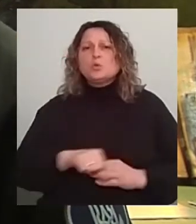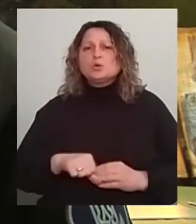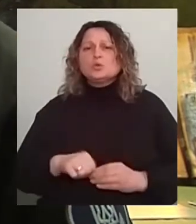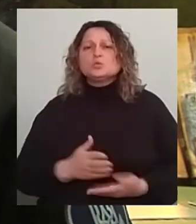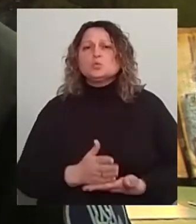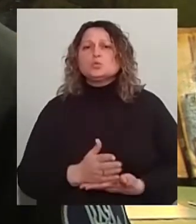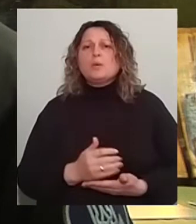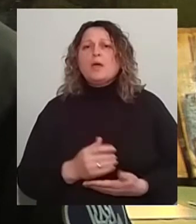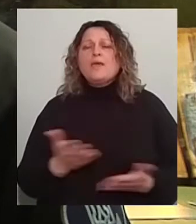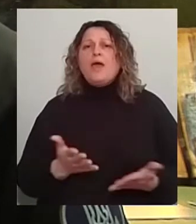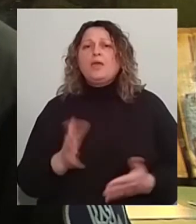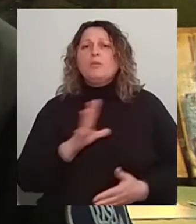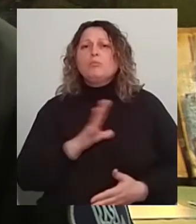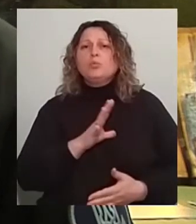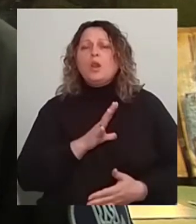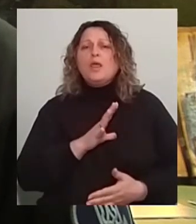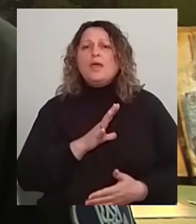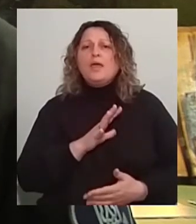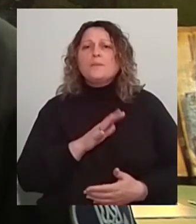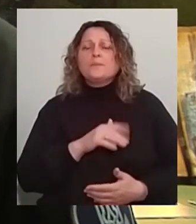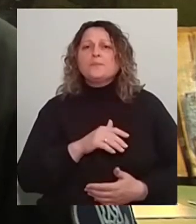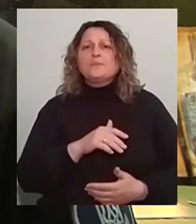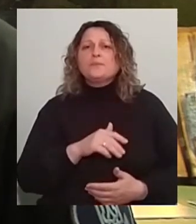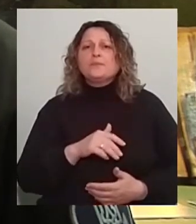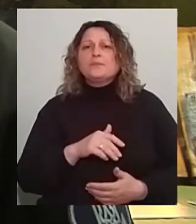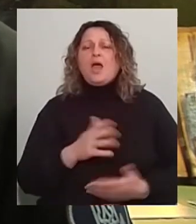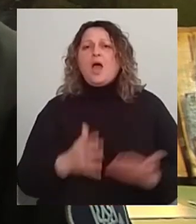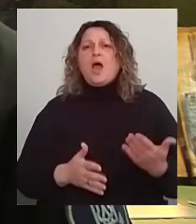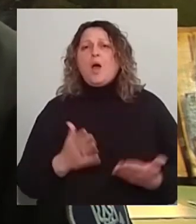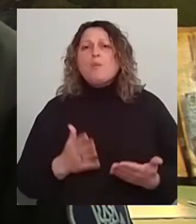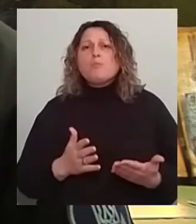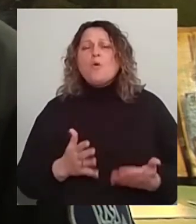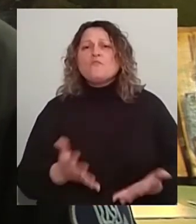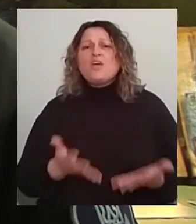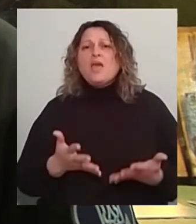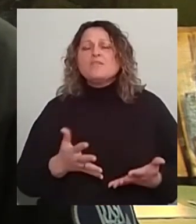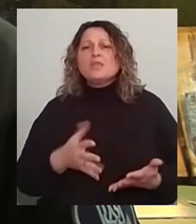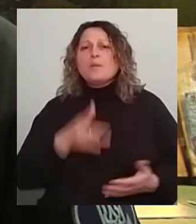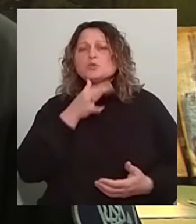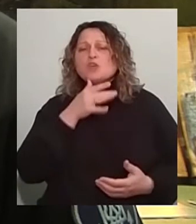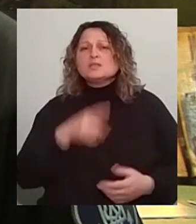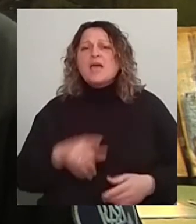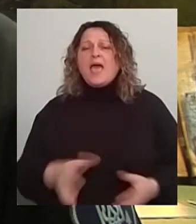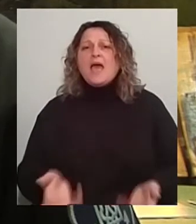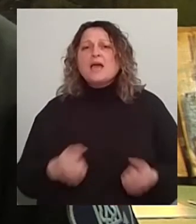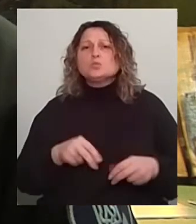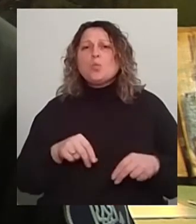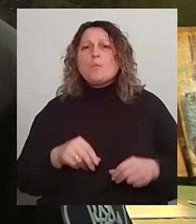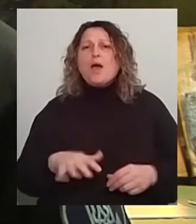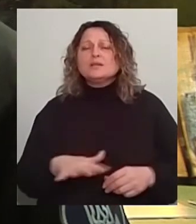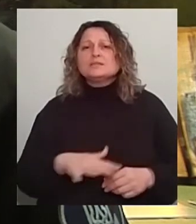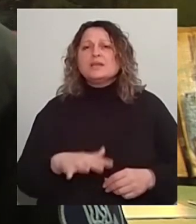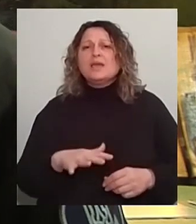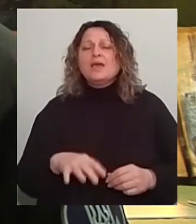які були або виявлені під час ексгумації, або передані